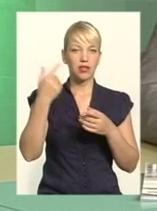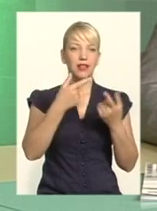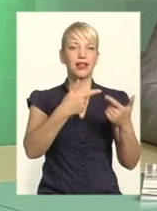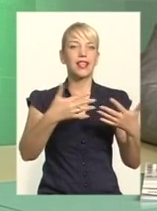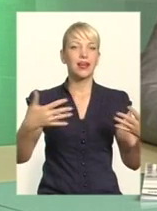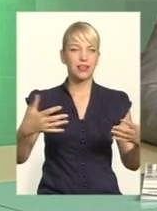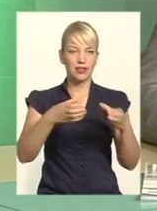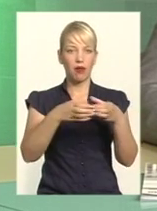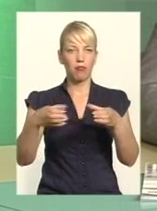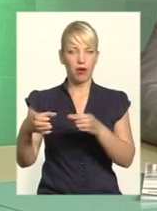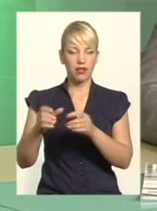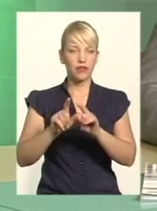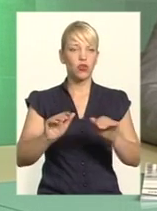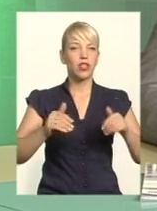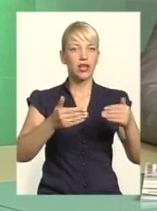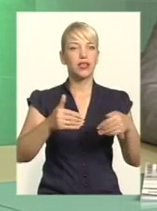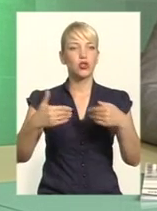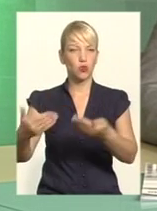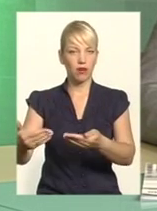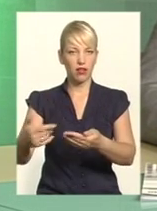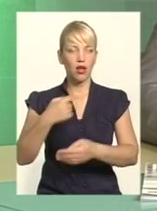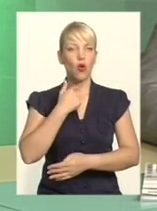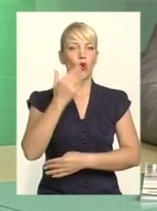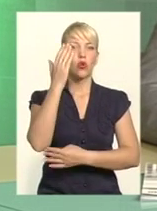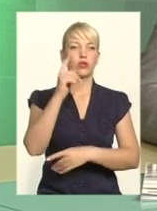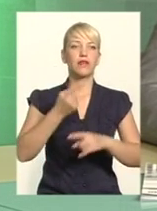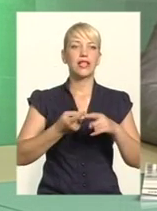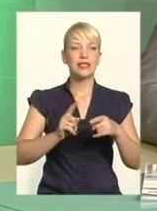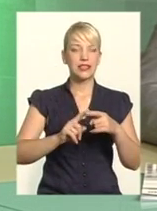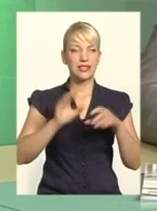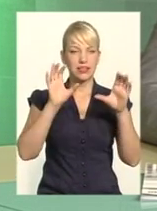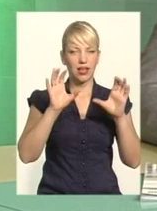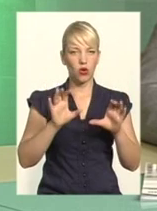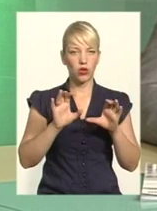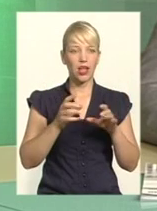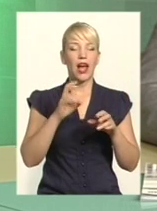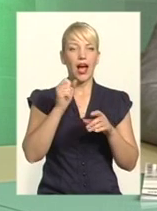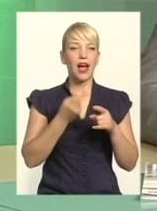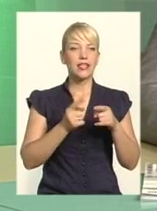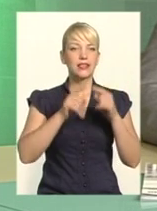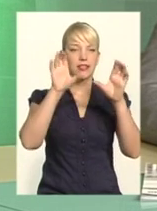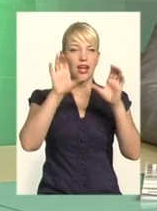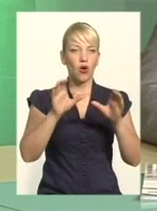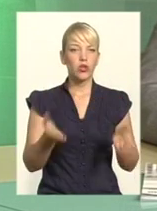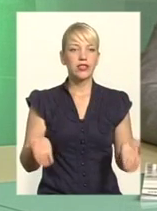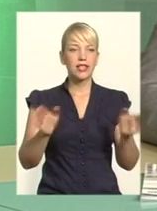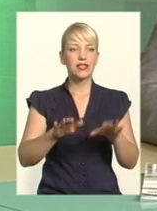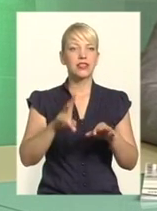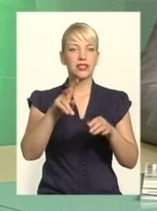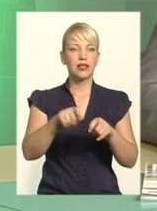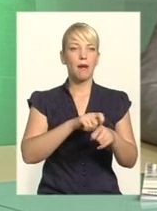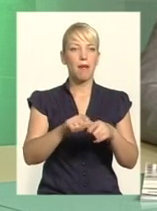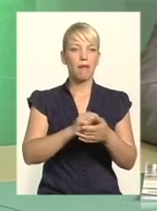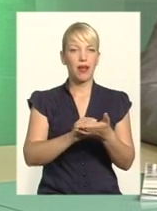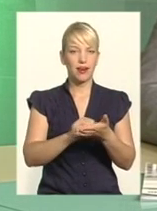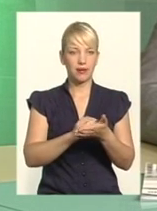пропонували, вони за них голосували, і ці закони залишалися на папері. Потрібний серйозний аналіз законодавчої бази,